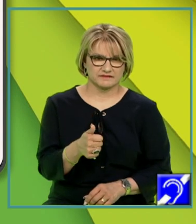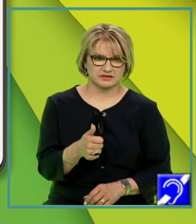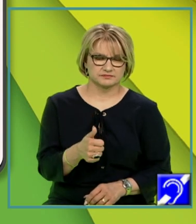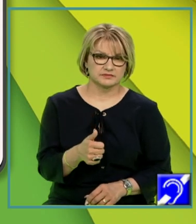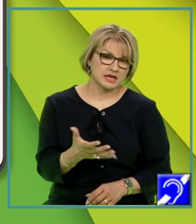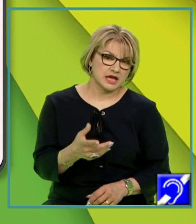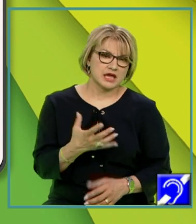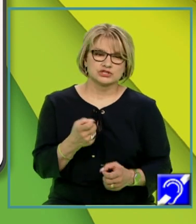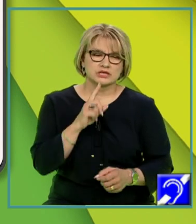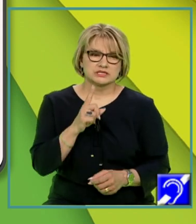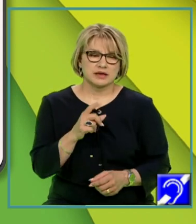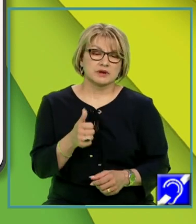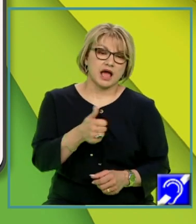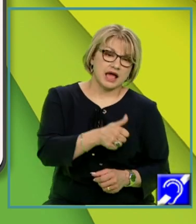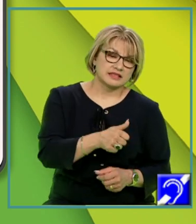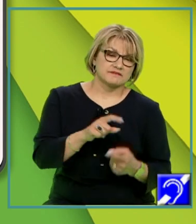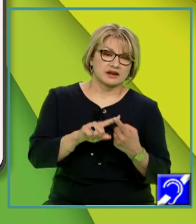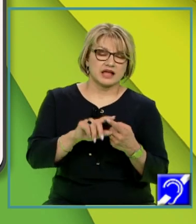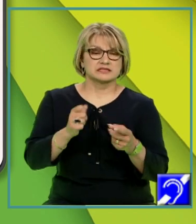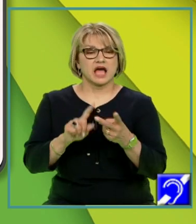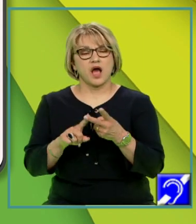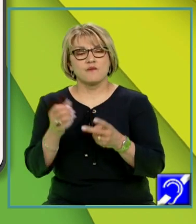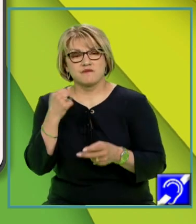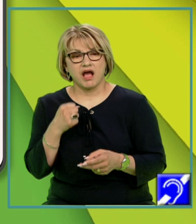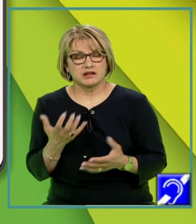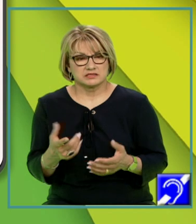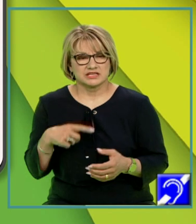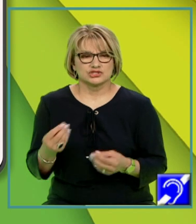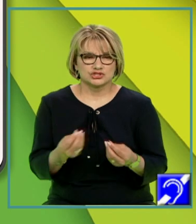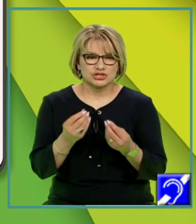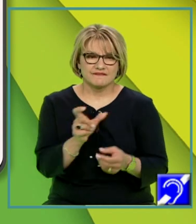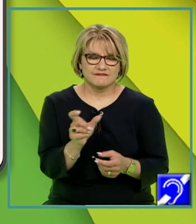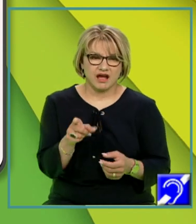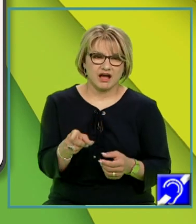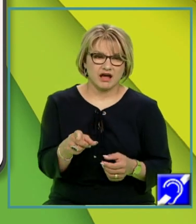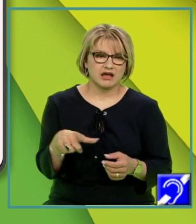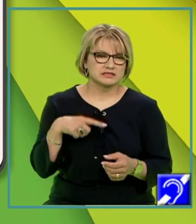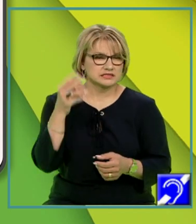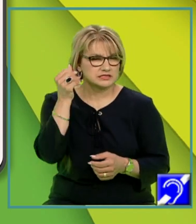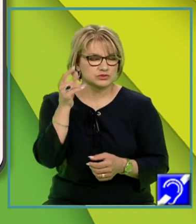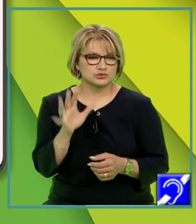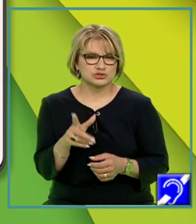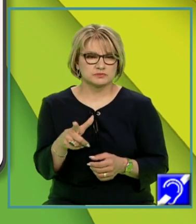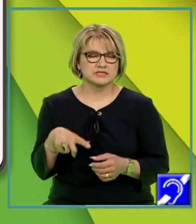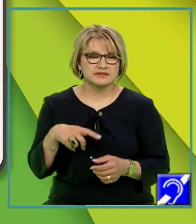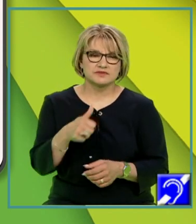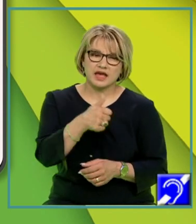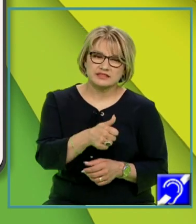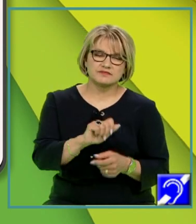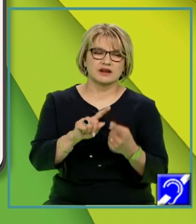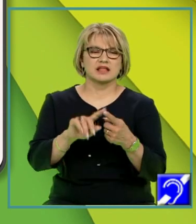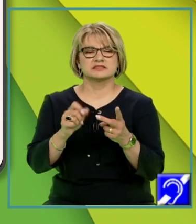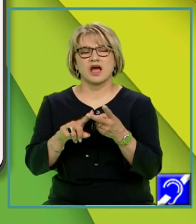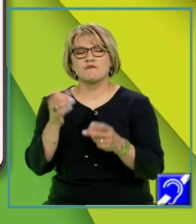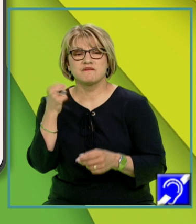adevărat sau fals. Propozițiile ar fi acele cevauri care sunt susceptibile de a fi adevărate sau false.